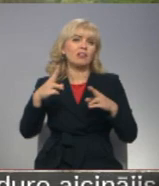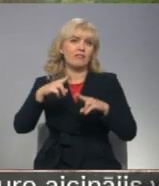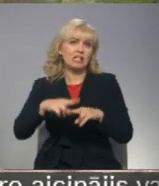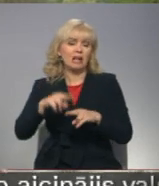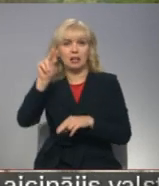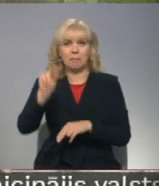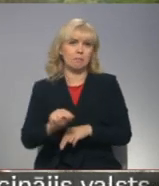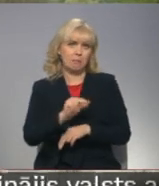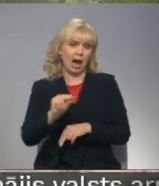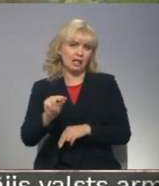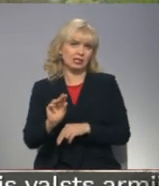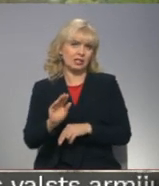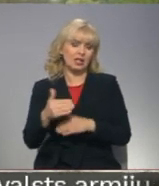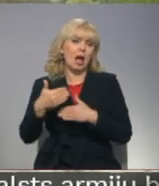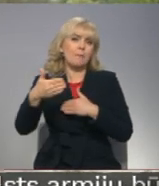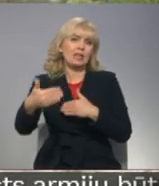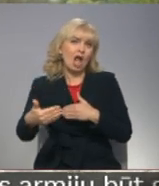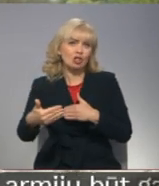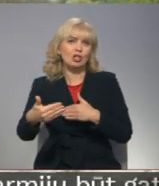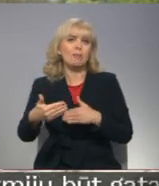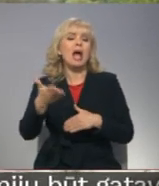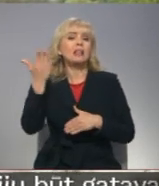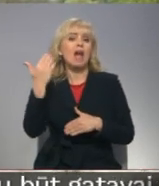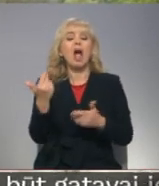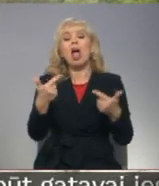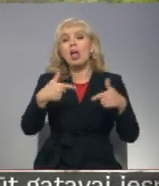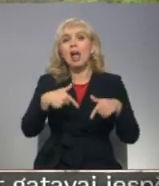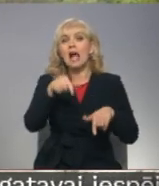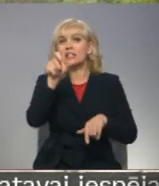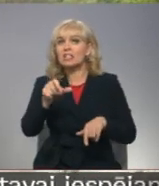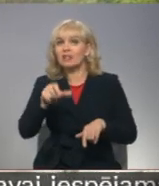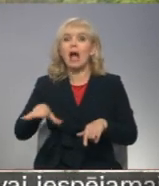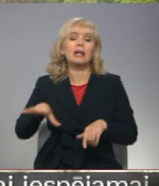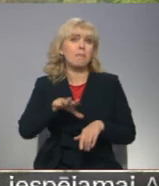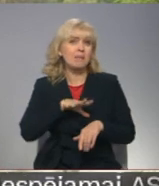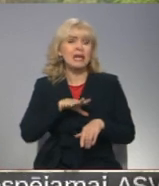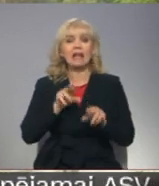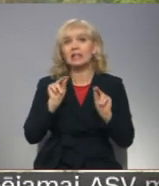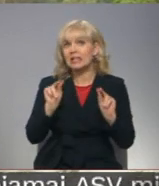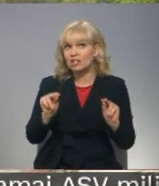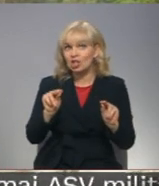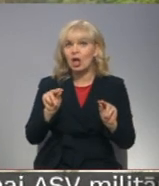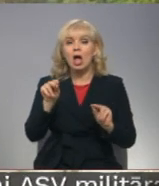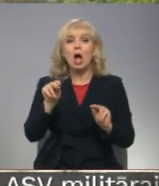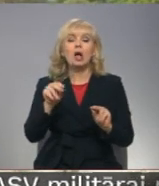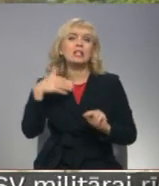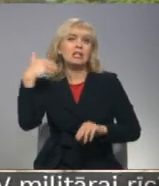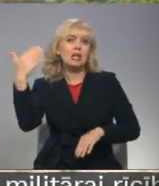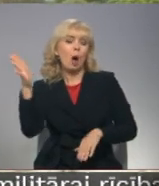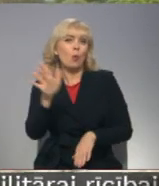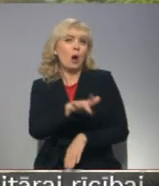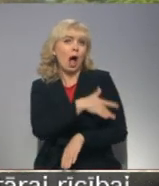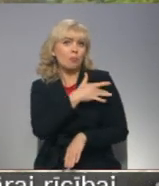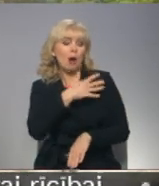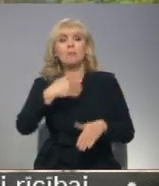Visticamāk jau tajā laikā cilvēki visi bija ticīgi un es pieļauju, ka viņi tieši no divkalpojuma devās cīņās